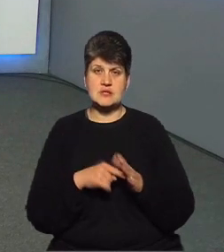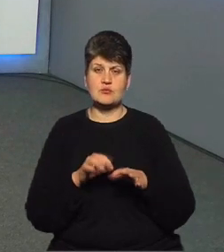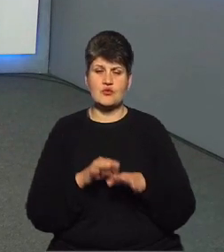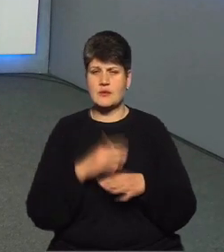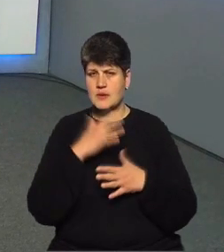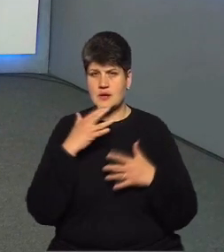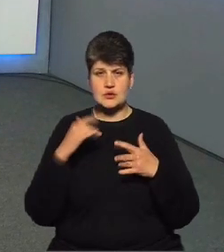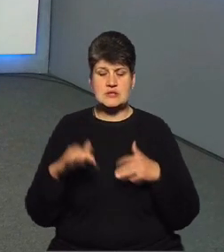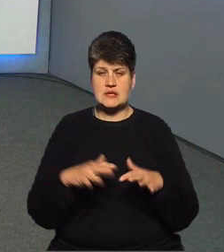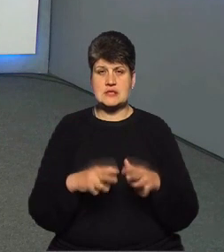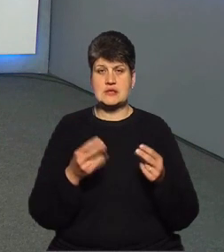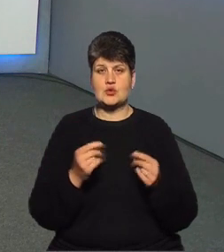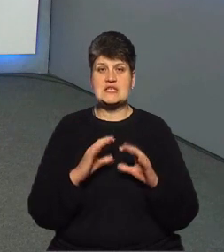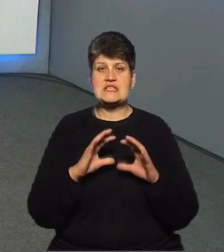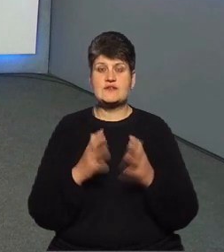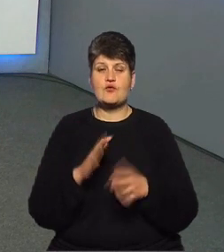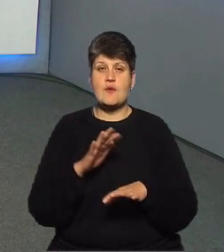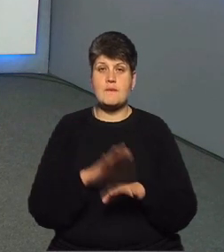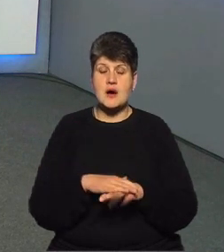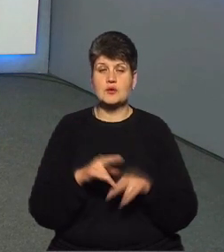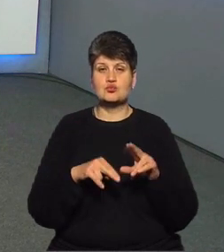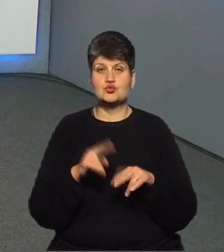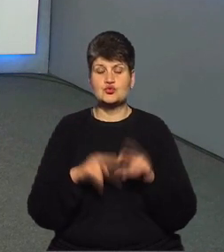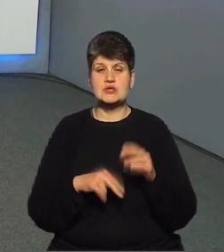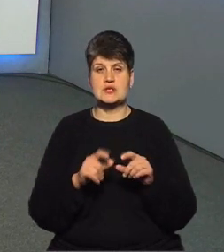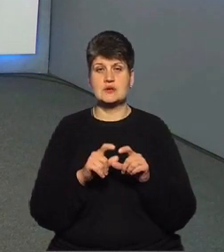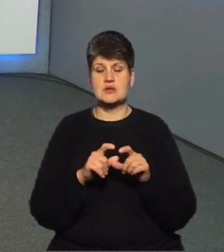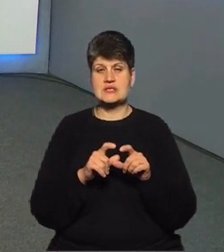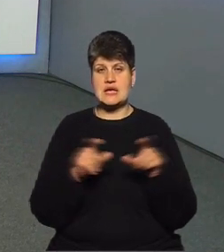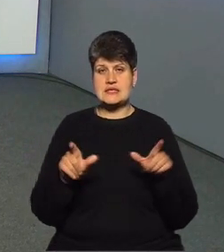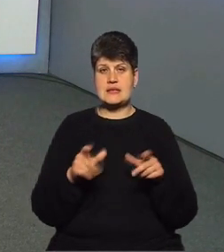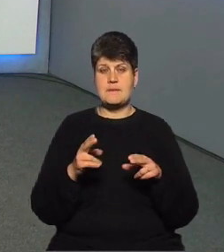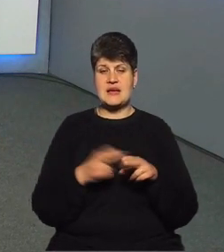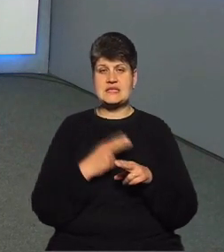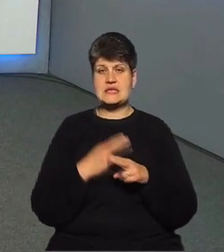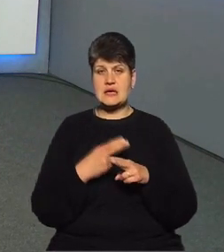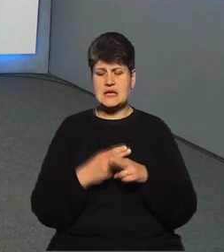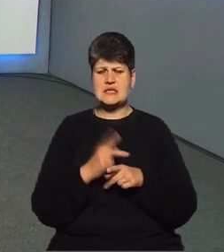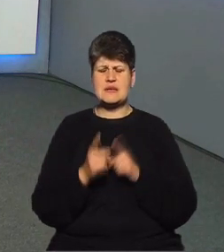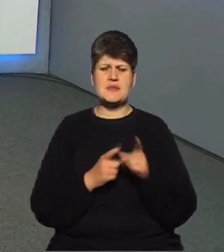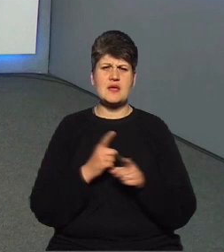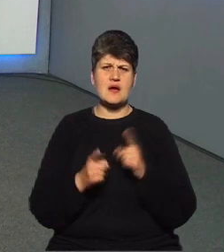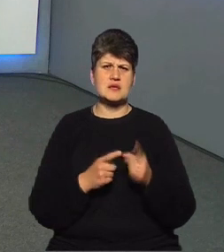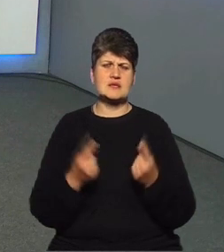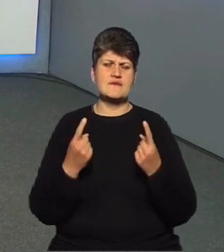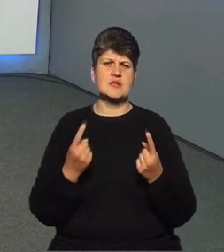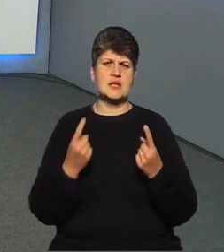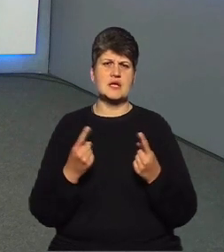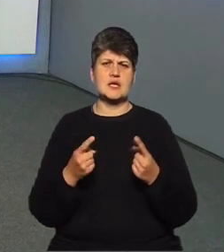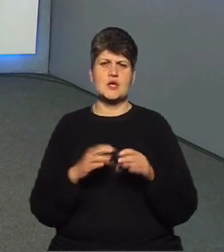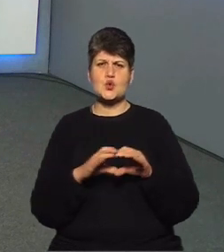кошти Світового банку, будуються станції з незалізнення, реконструюються насосні станції, заміняються великі трубопроводи,